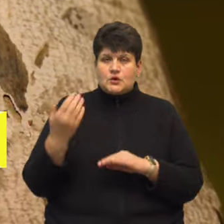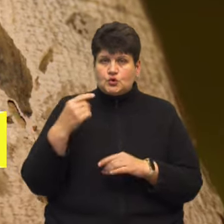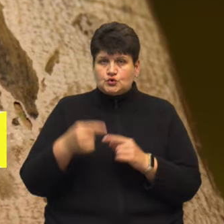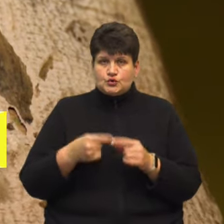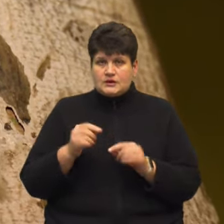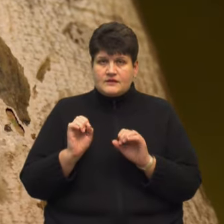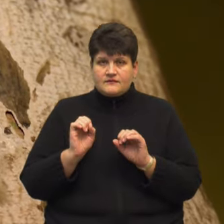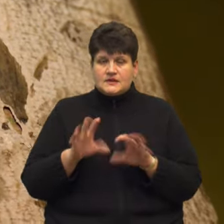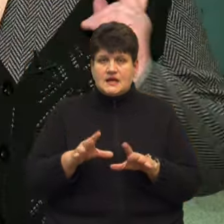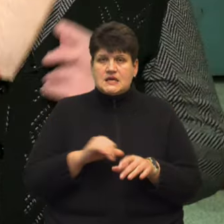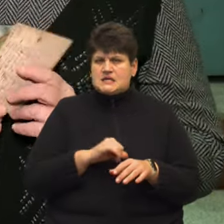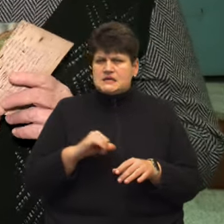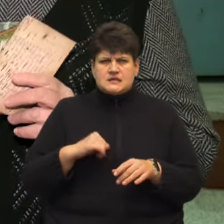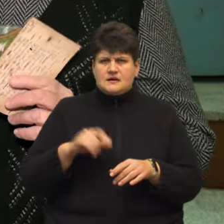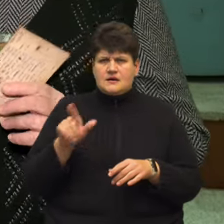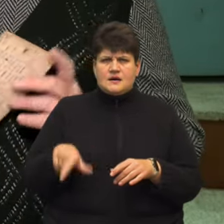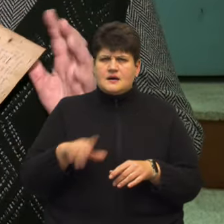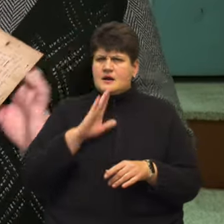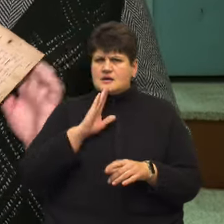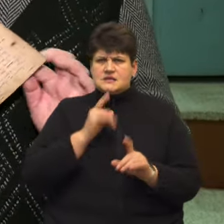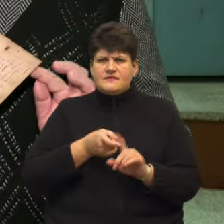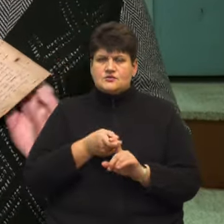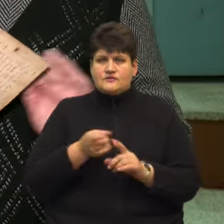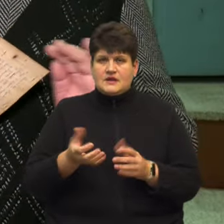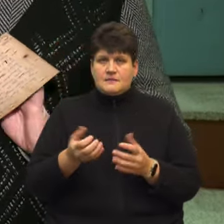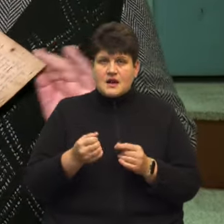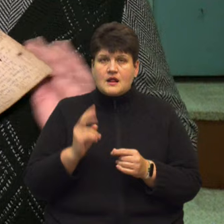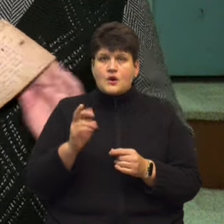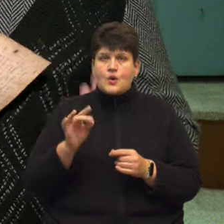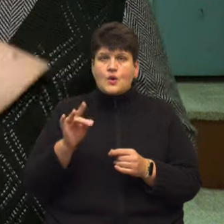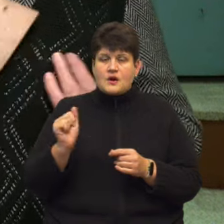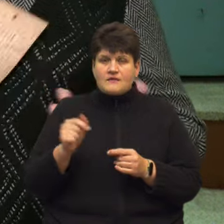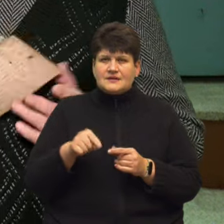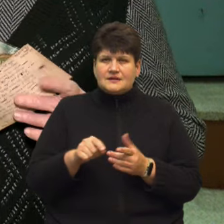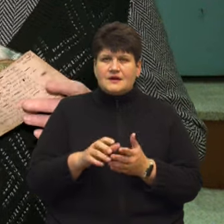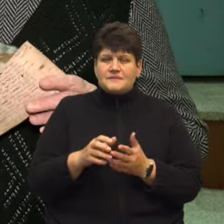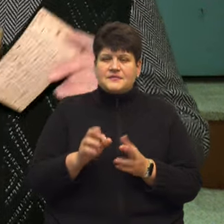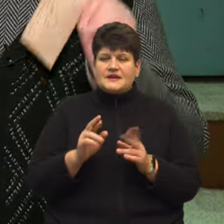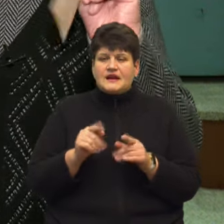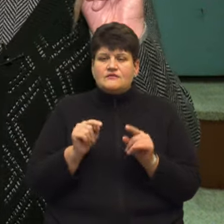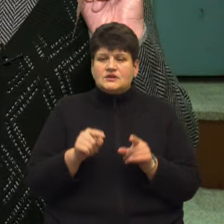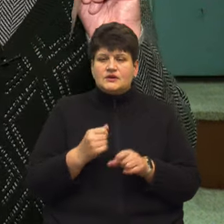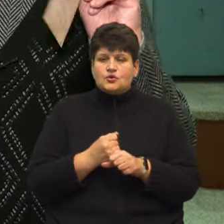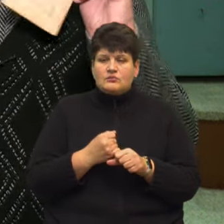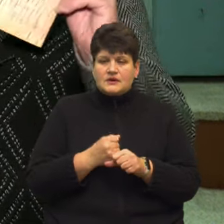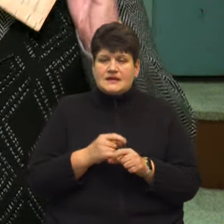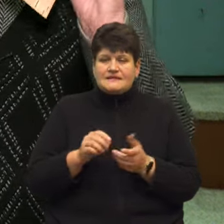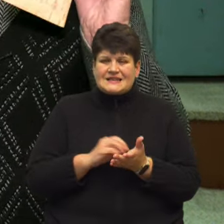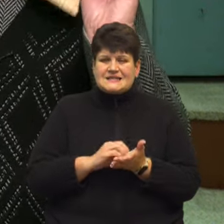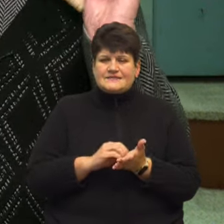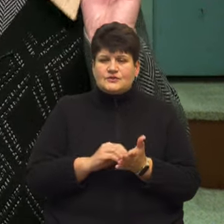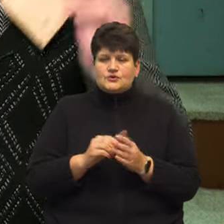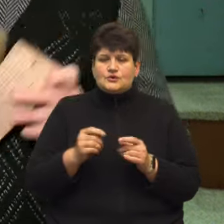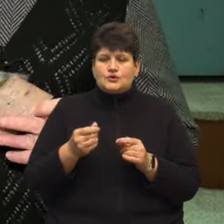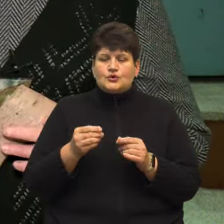музей сама зв'язкова. Вона просто брала кусочки кори, як вона її робила, як вона її витончувала, отак до